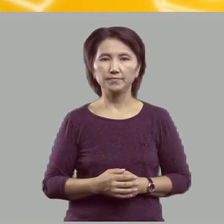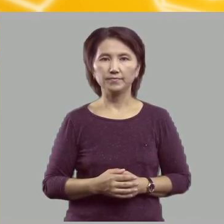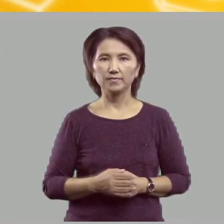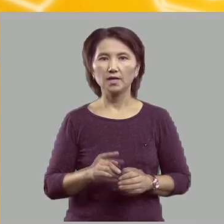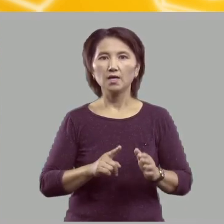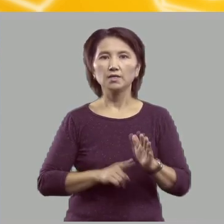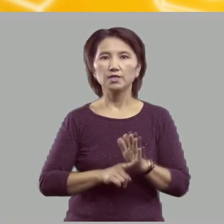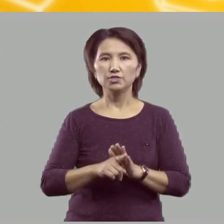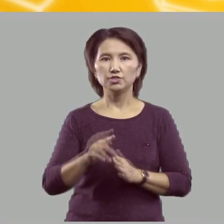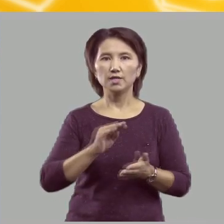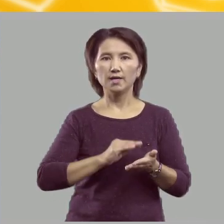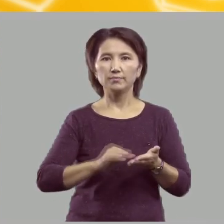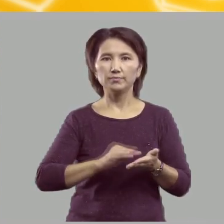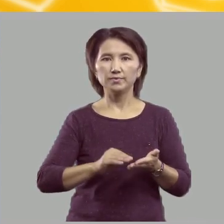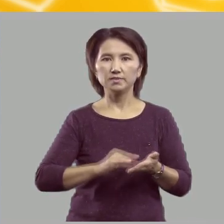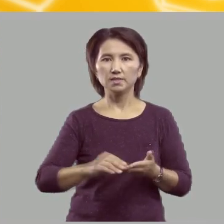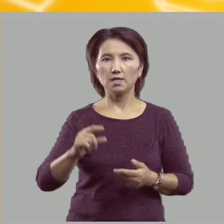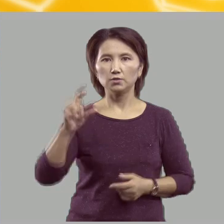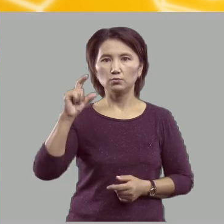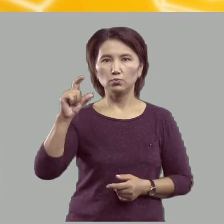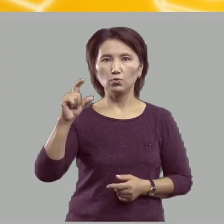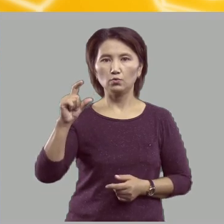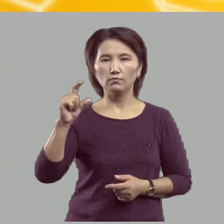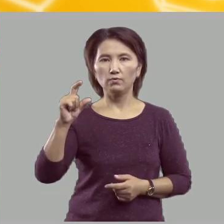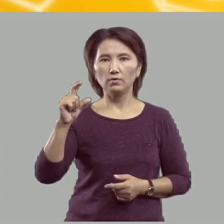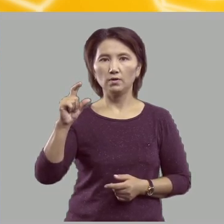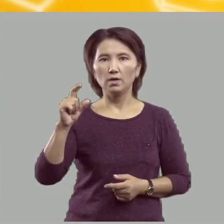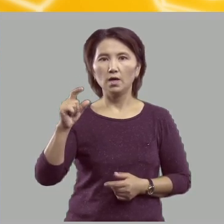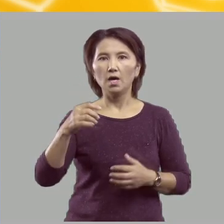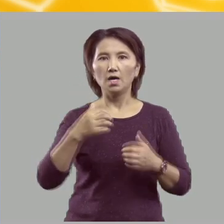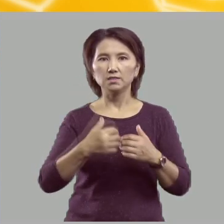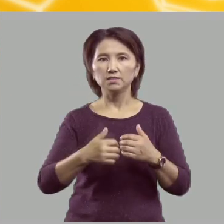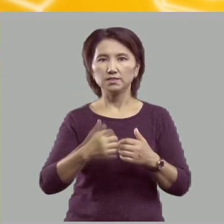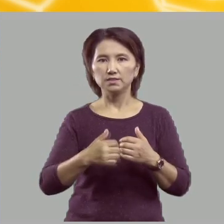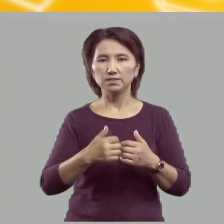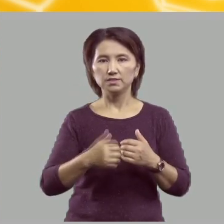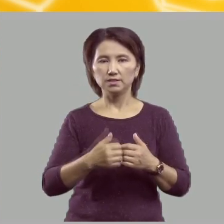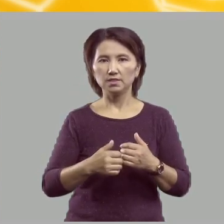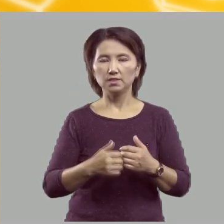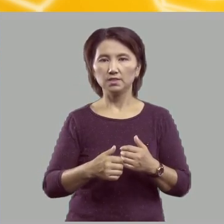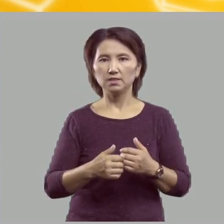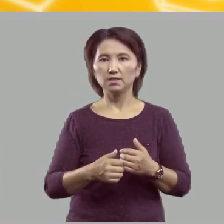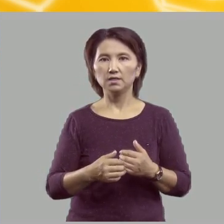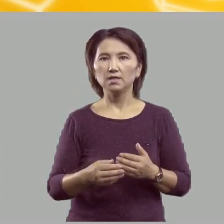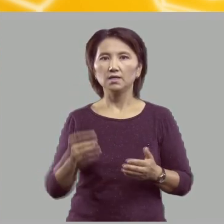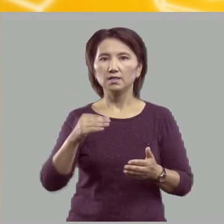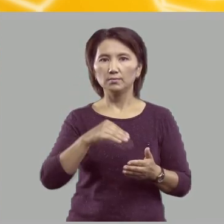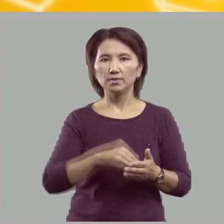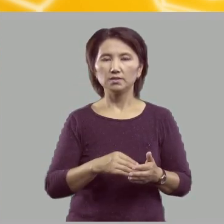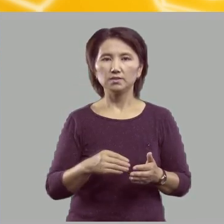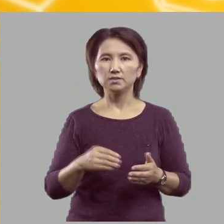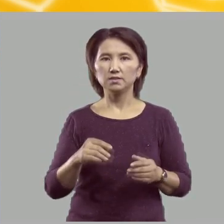Начинаем писать букву от середины дополнительной строки.